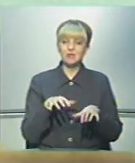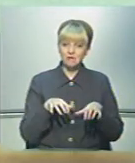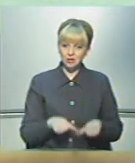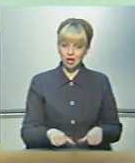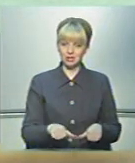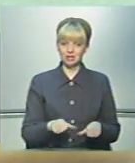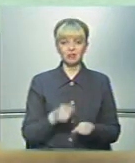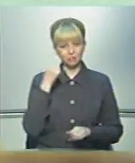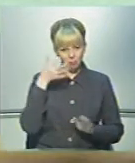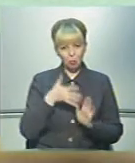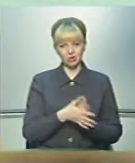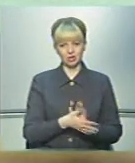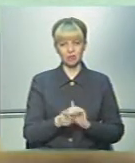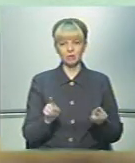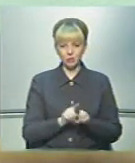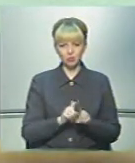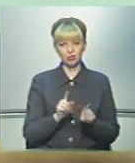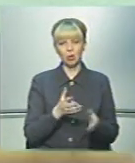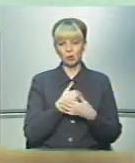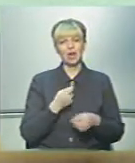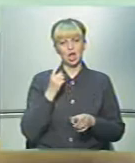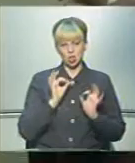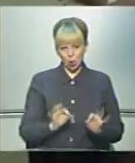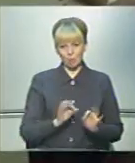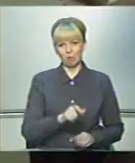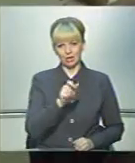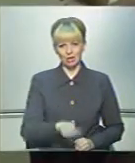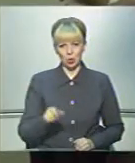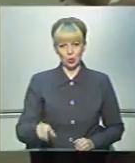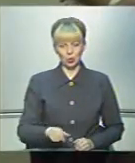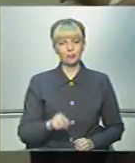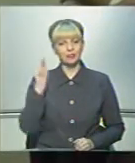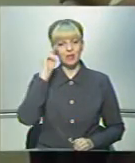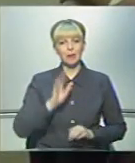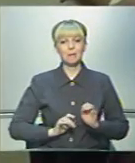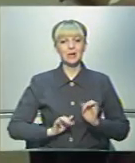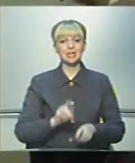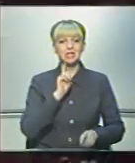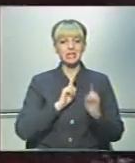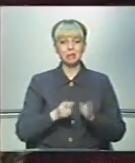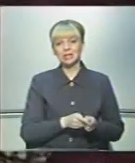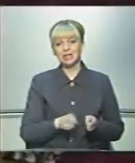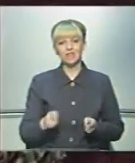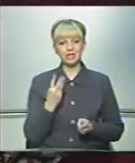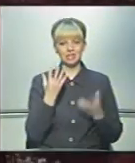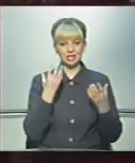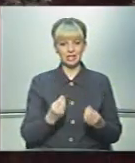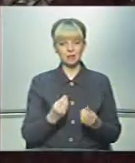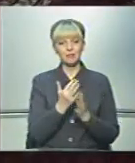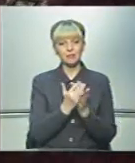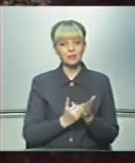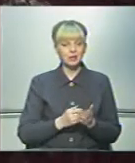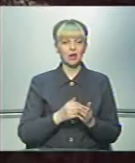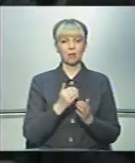зрозуміла, що ми теж нормальні люди. Навчально-практичний семінар триватиме три дні. У переліку